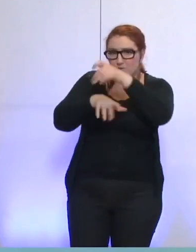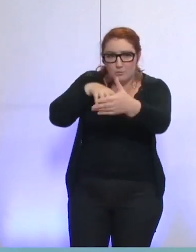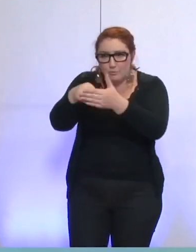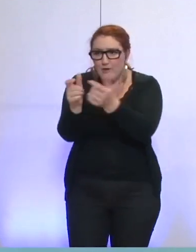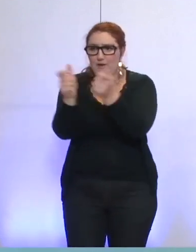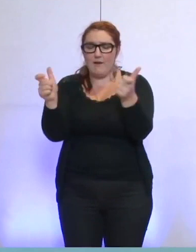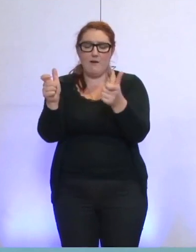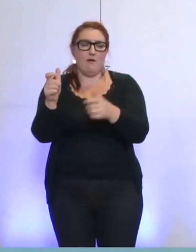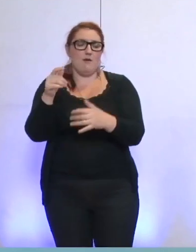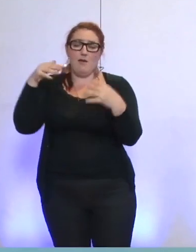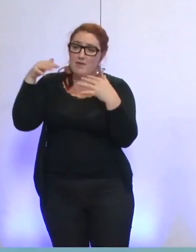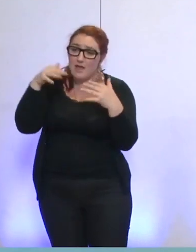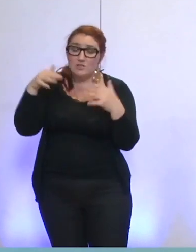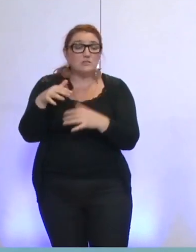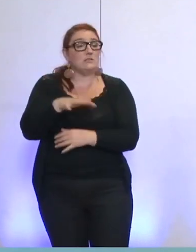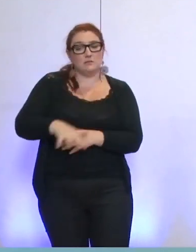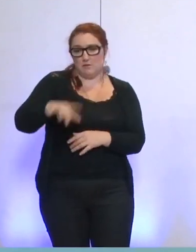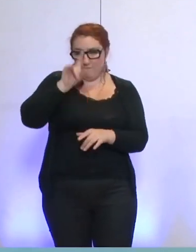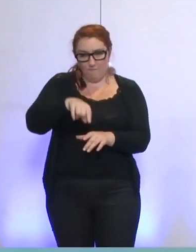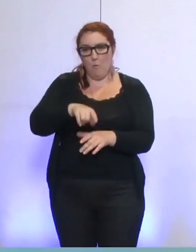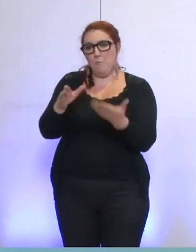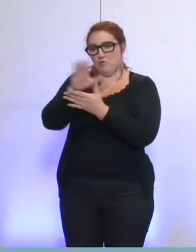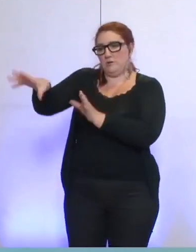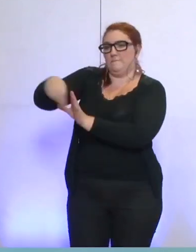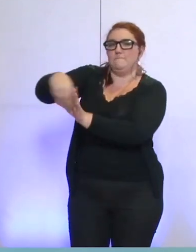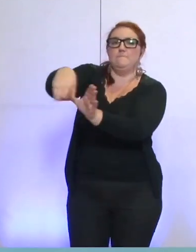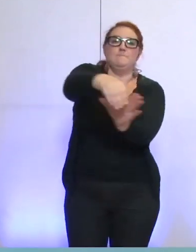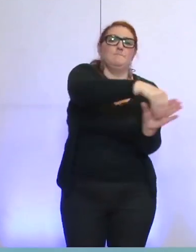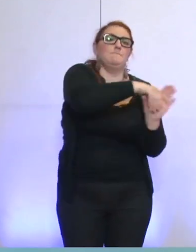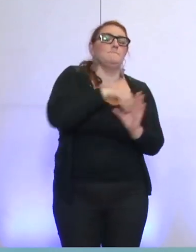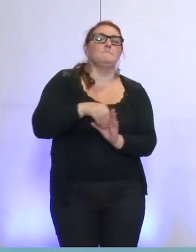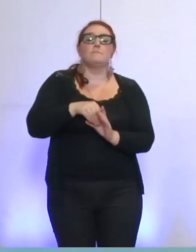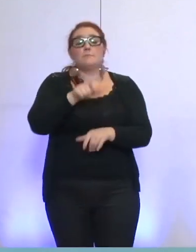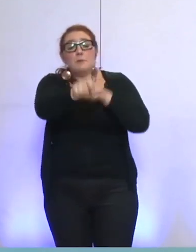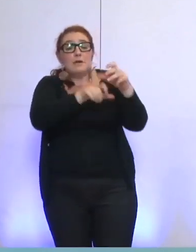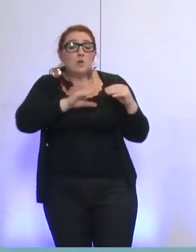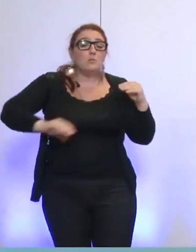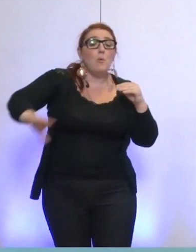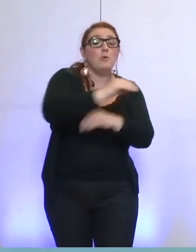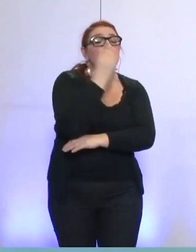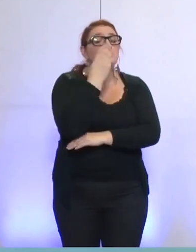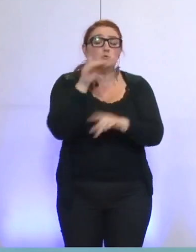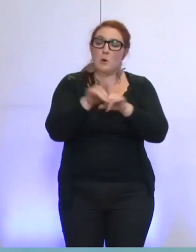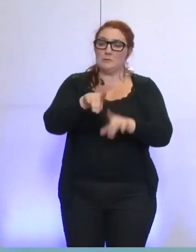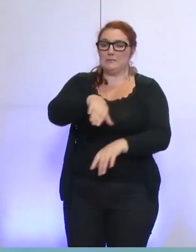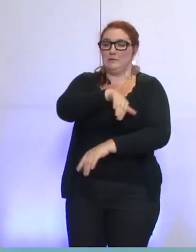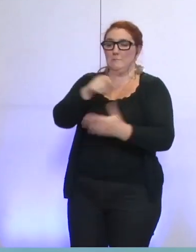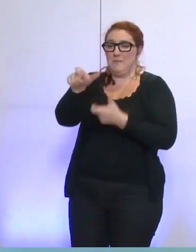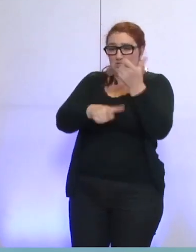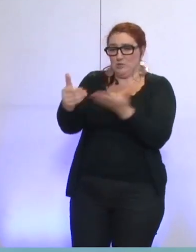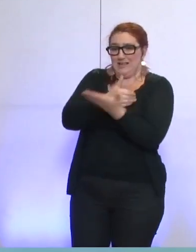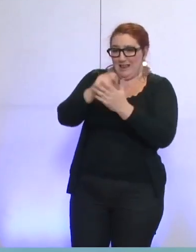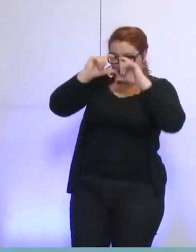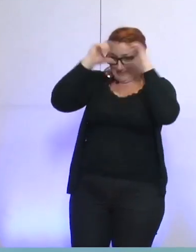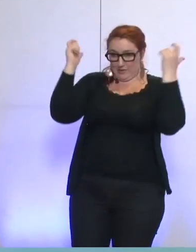grenobloise devront être partie prenante du projet. La question de la réponse aux besoins des populations ainsi que le statut des salariés seront le cheval de